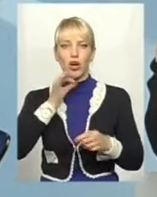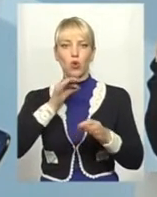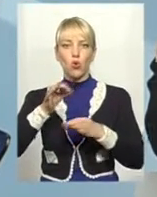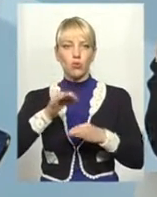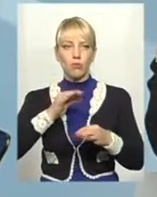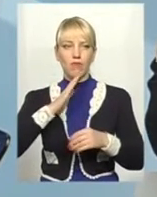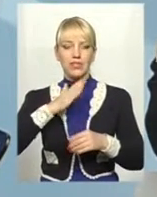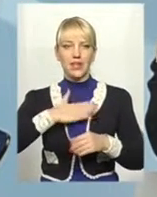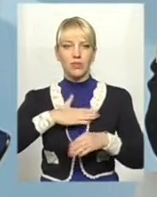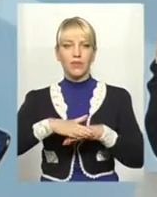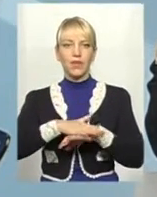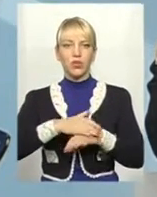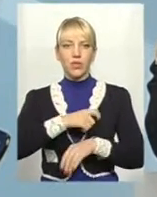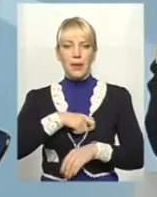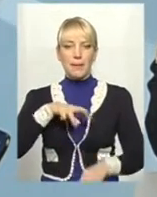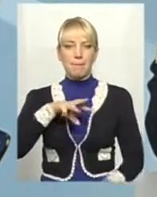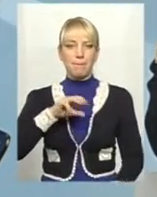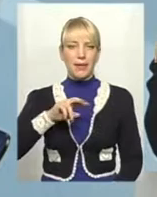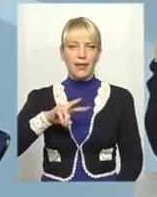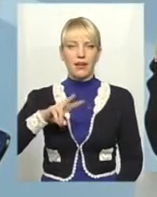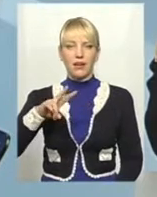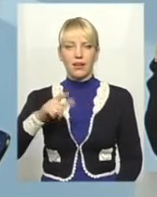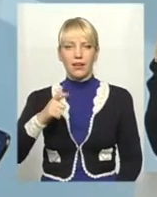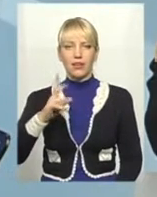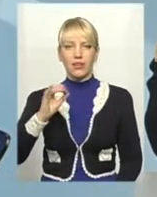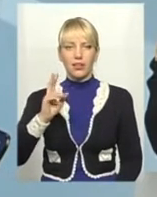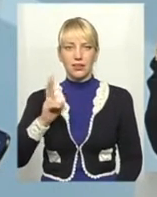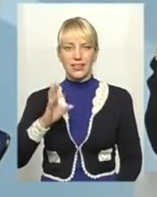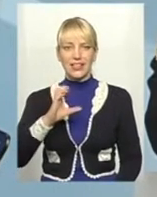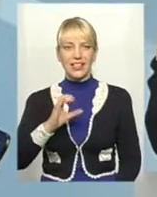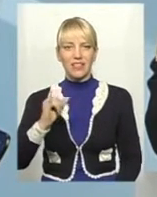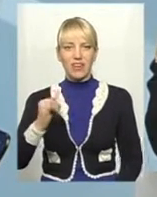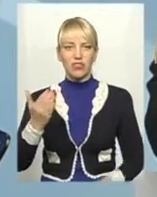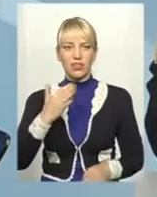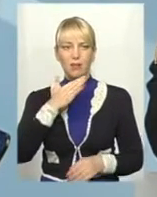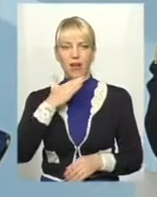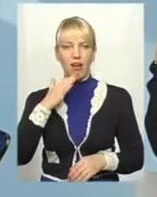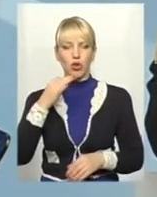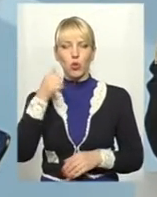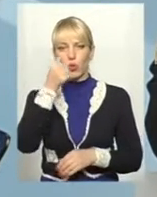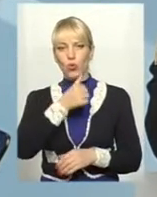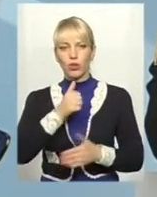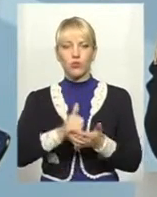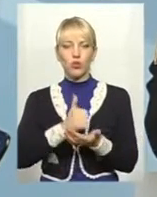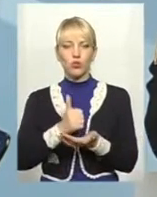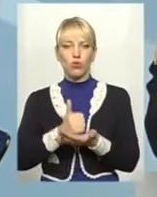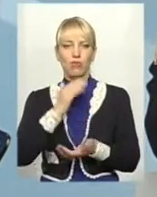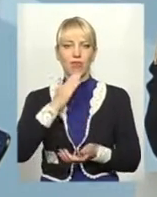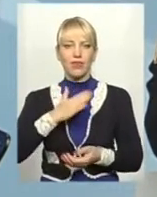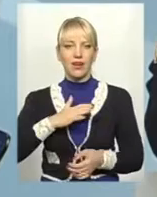нашим народним депутатом Мельником Сергією Івановичем, який багато років очолював наше місто